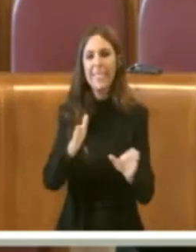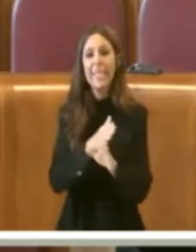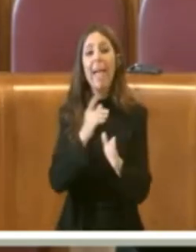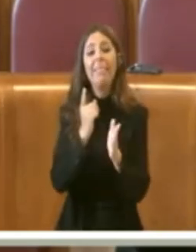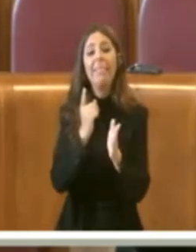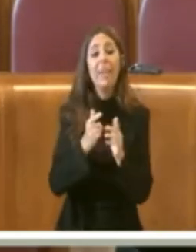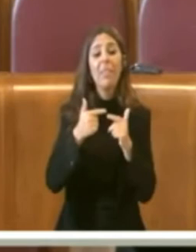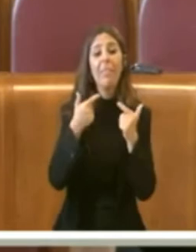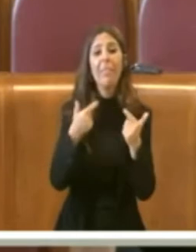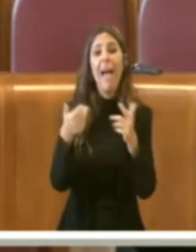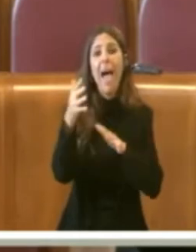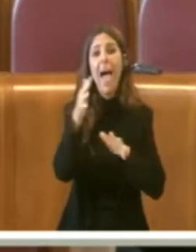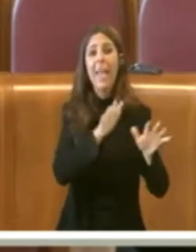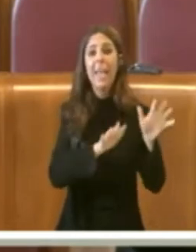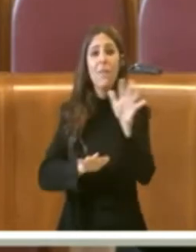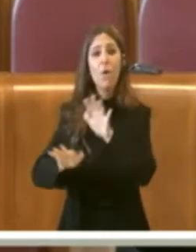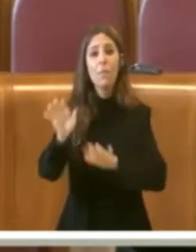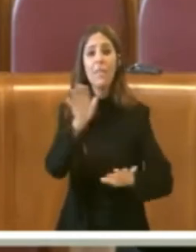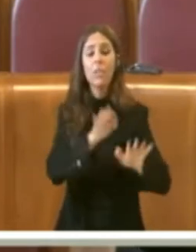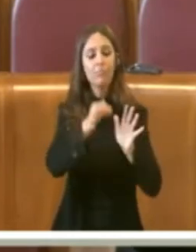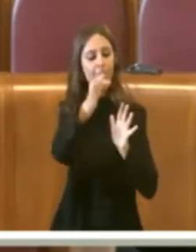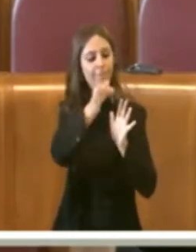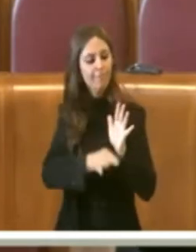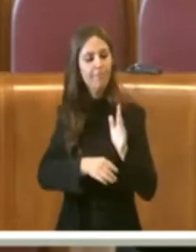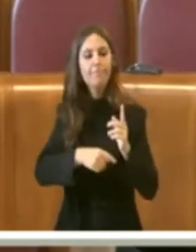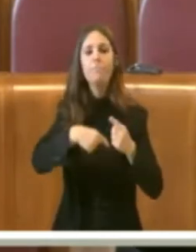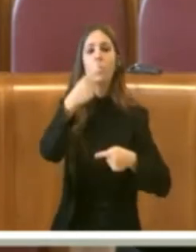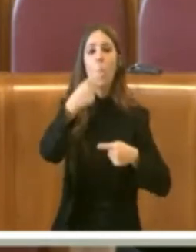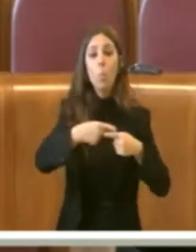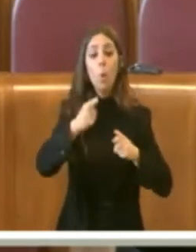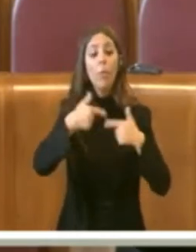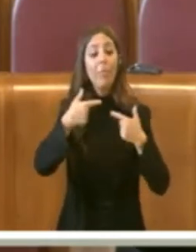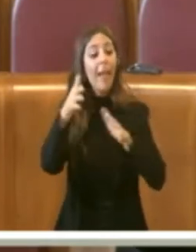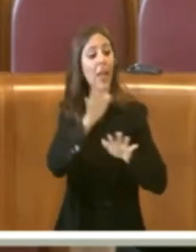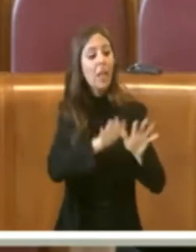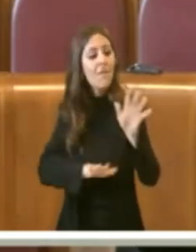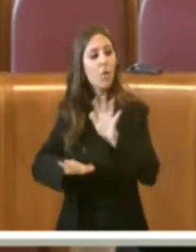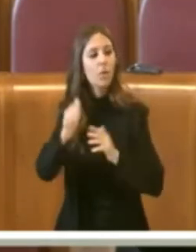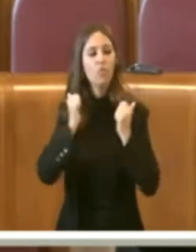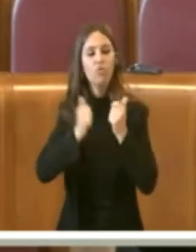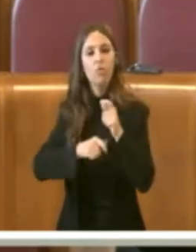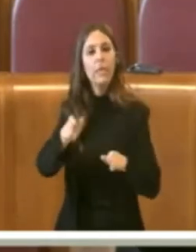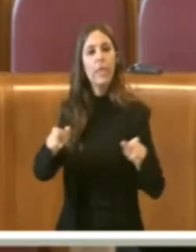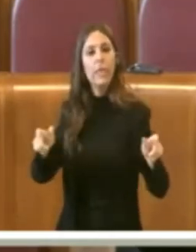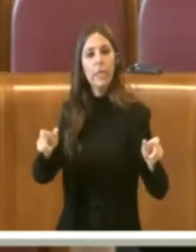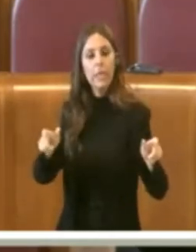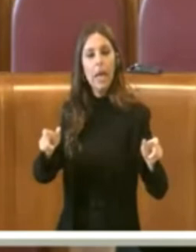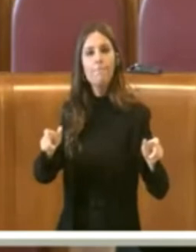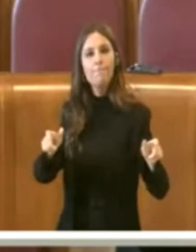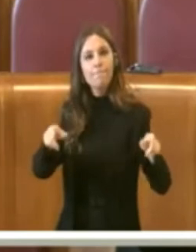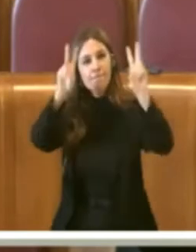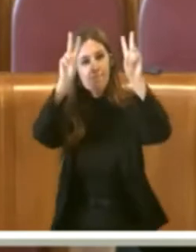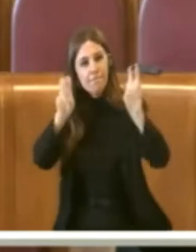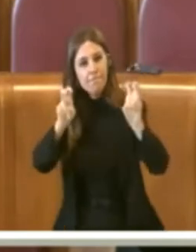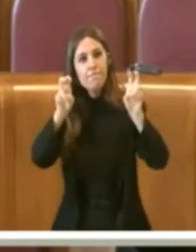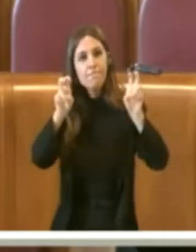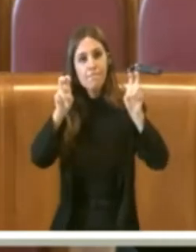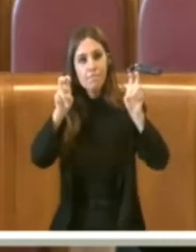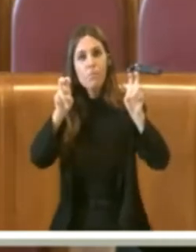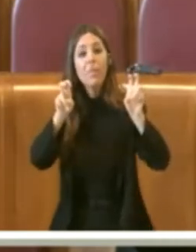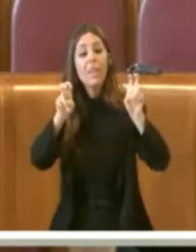chiedo nell'ordine del giorno di informare la cittadinanza sulla riduzione di